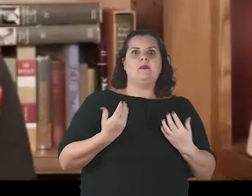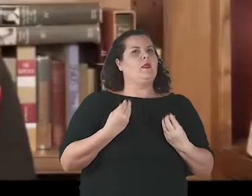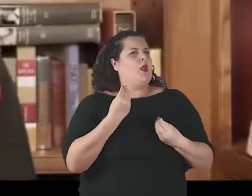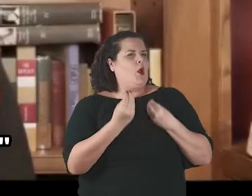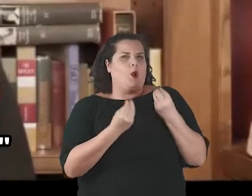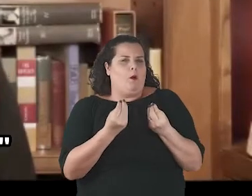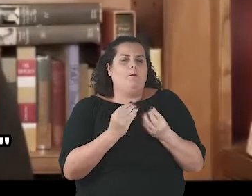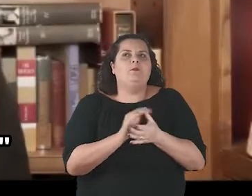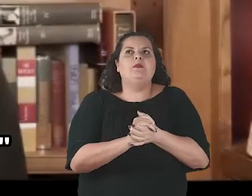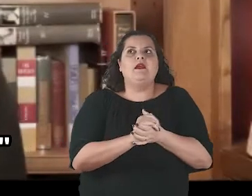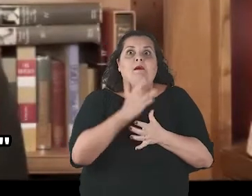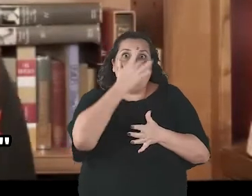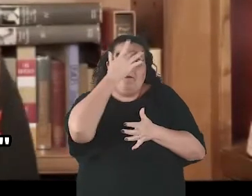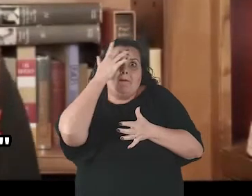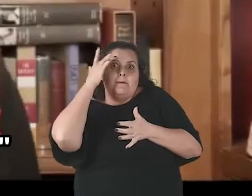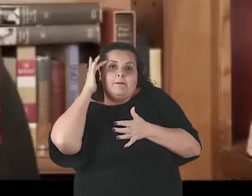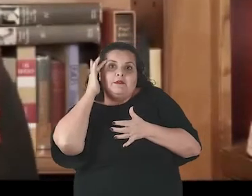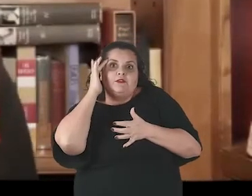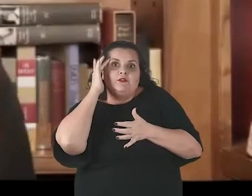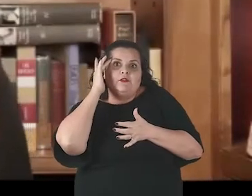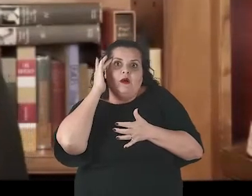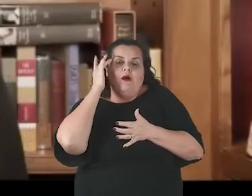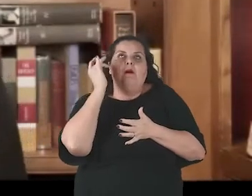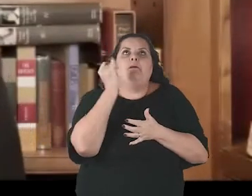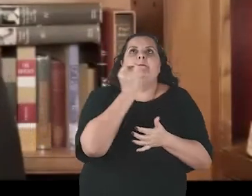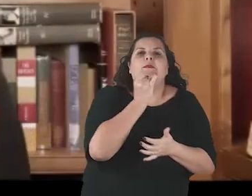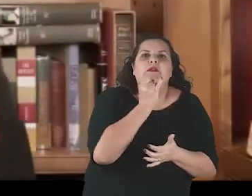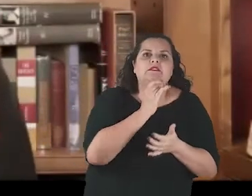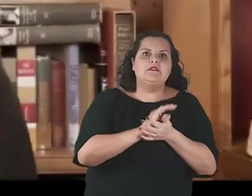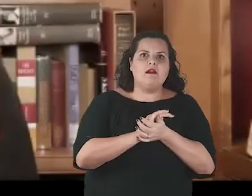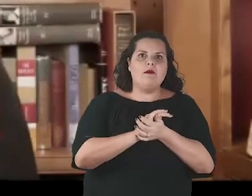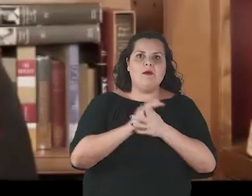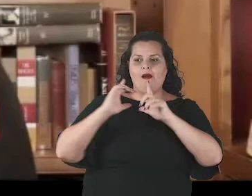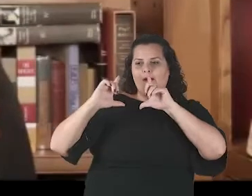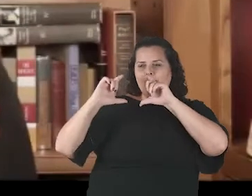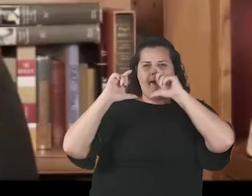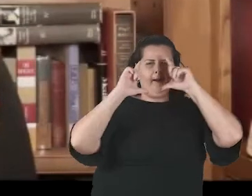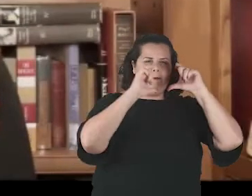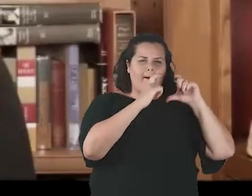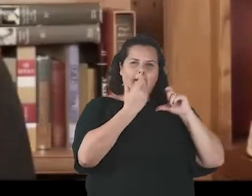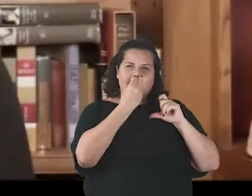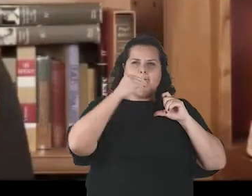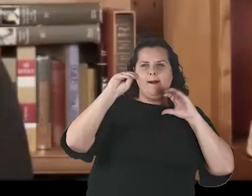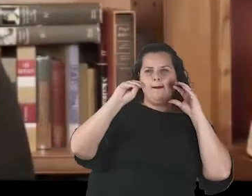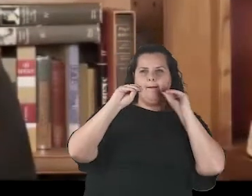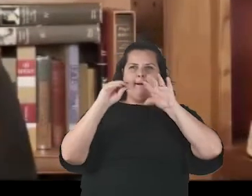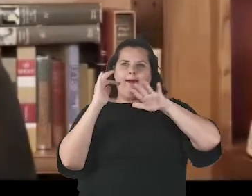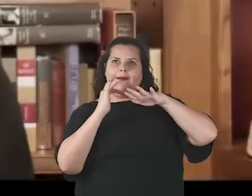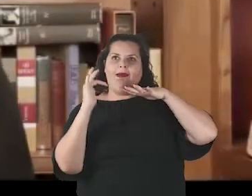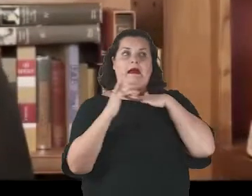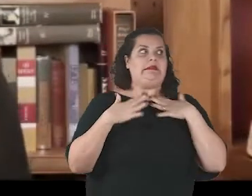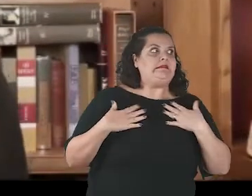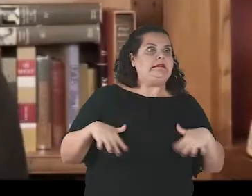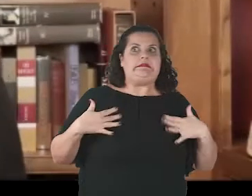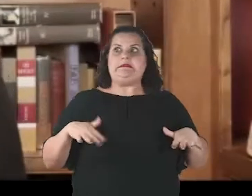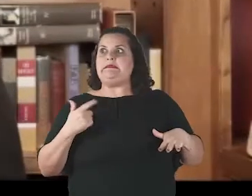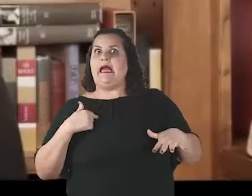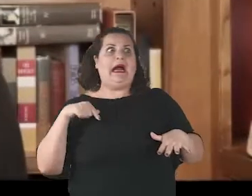did they like me? How many likes did I receive? Or the